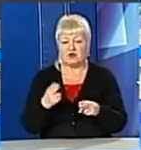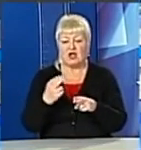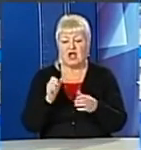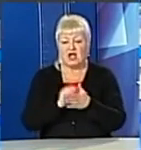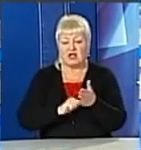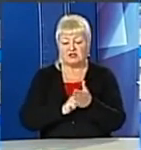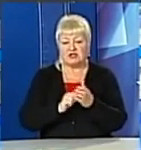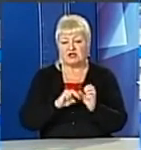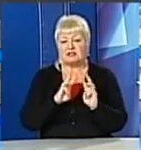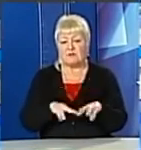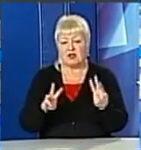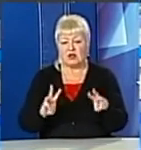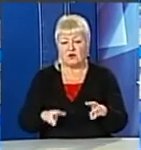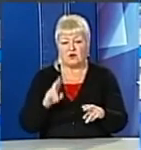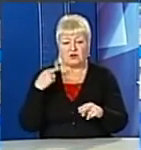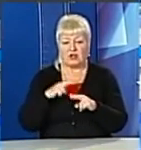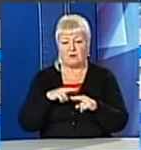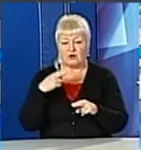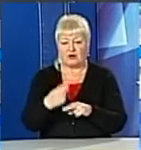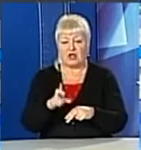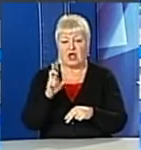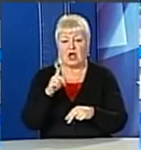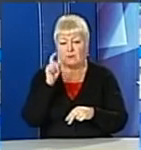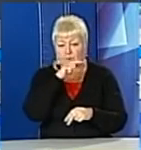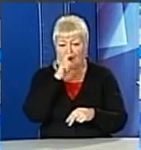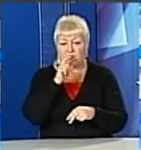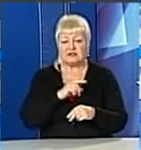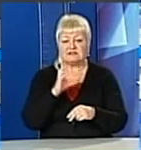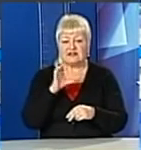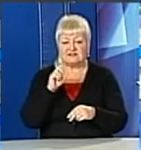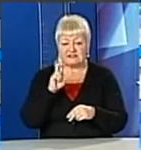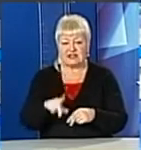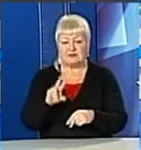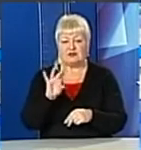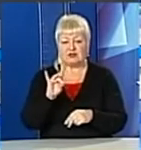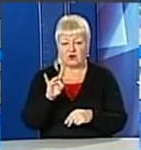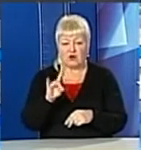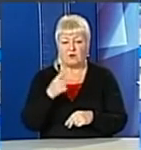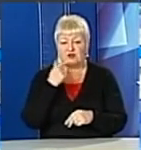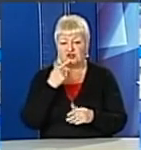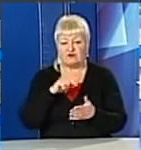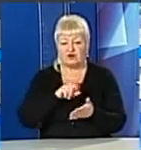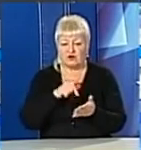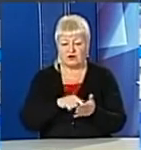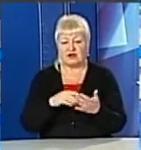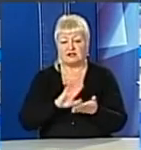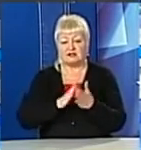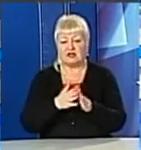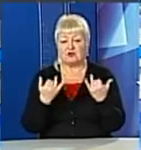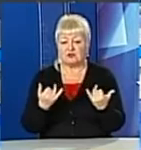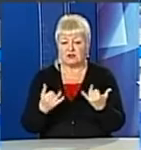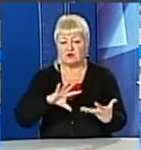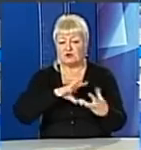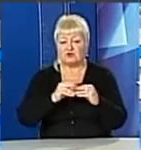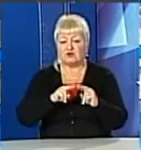борги тепловиків. Серед боржників – Борислав, Стебник, Броди, Дрогобич та Червоноград. Станом на сьогодні сума заборгованості